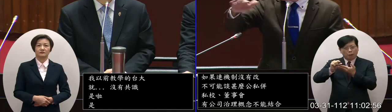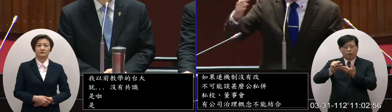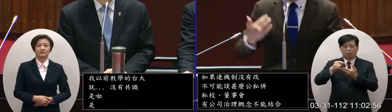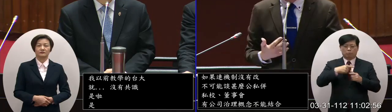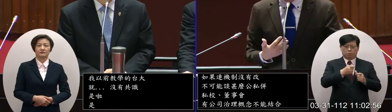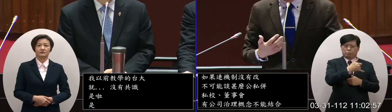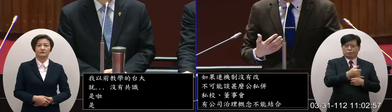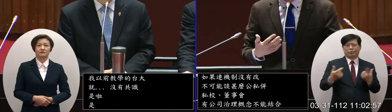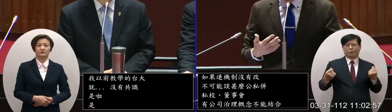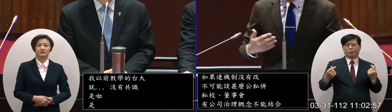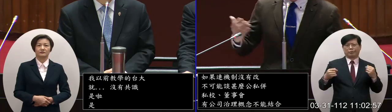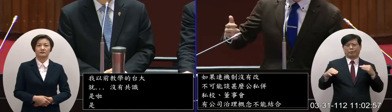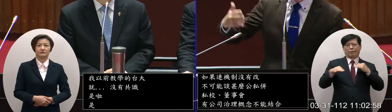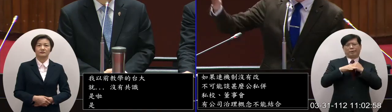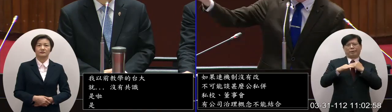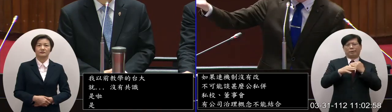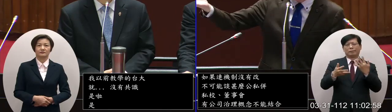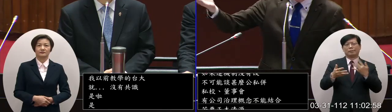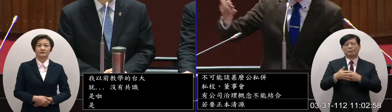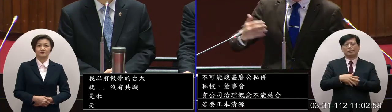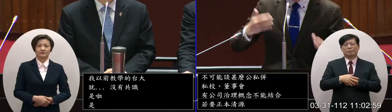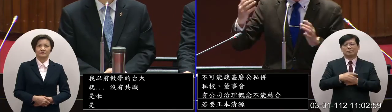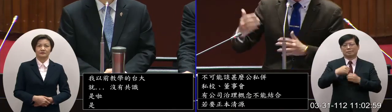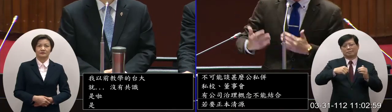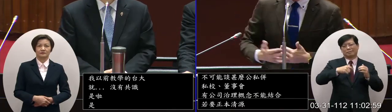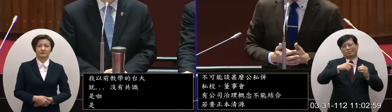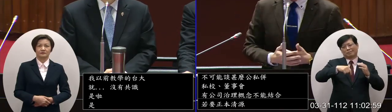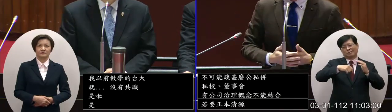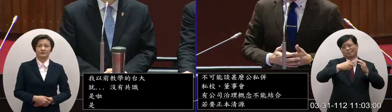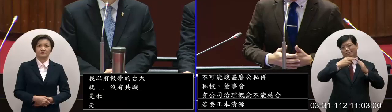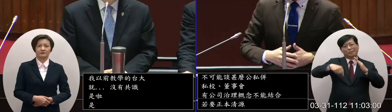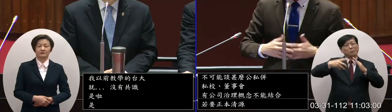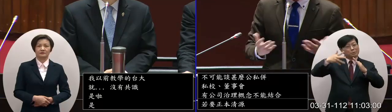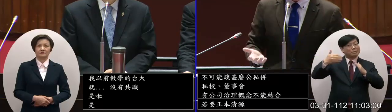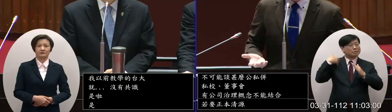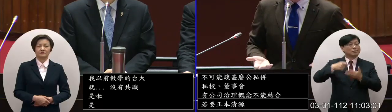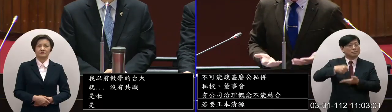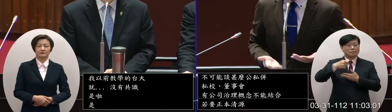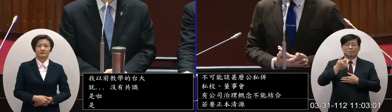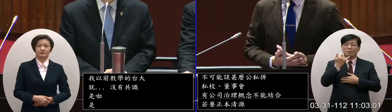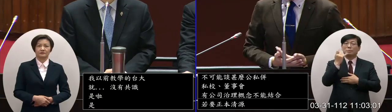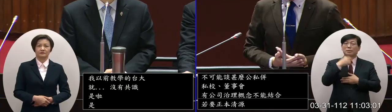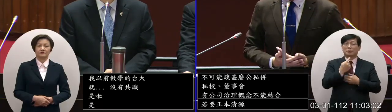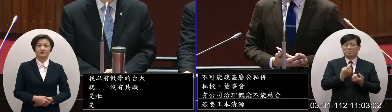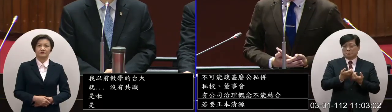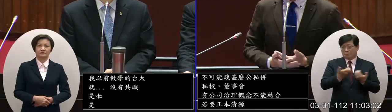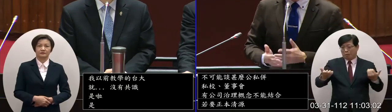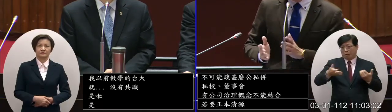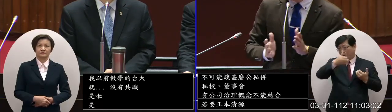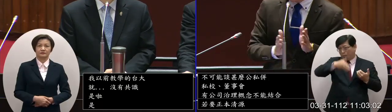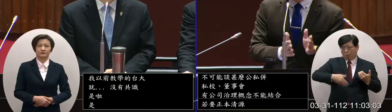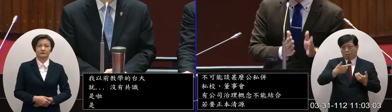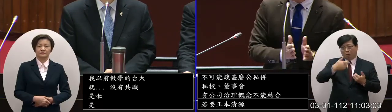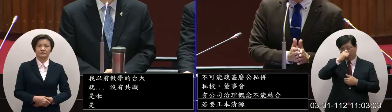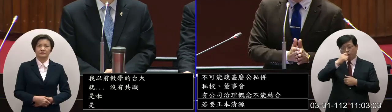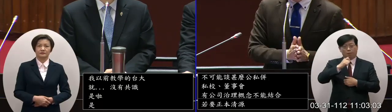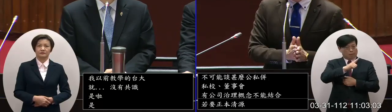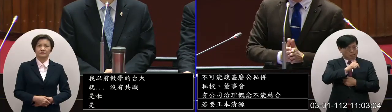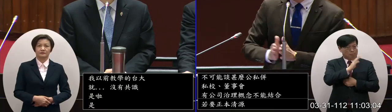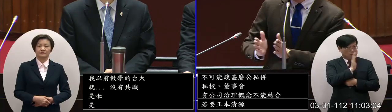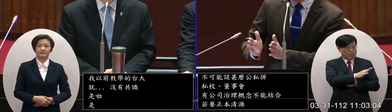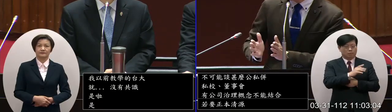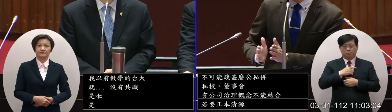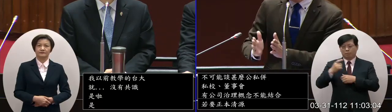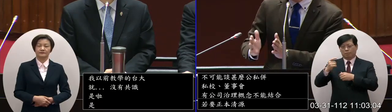我們跟公務員是一致的所以這就是我們游院長當游客的時候就說那公教能夠分離這最好了那老師歸